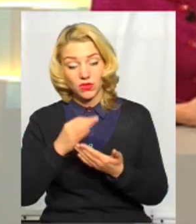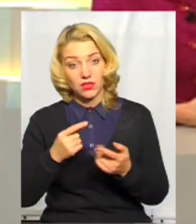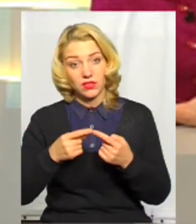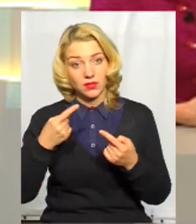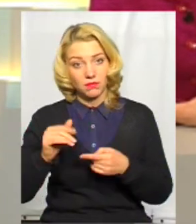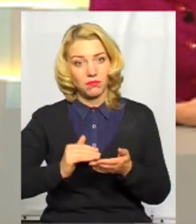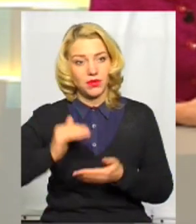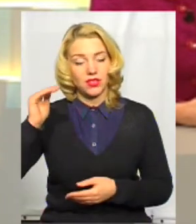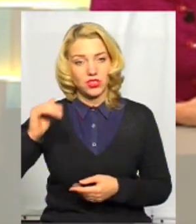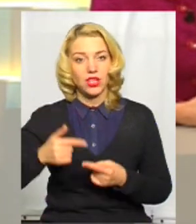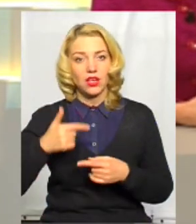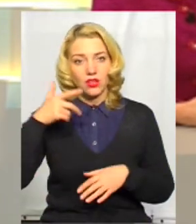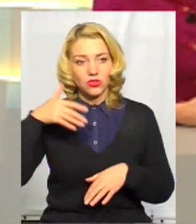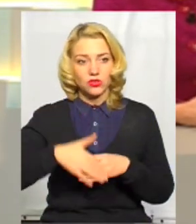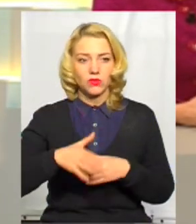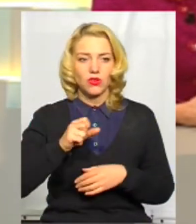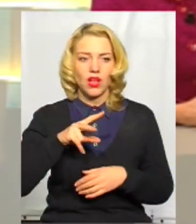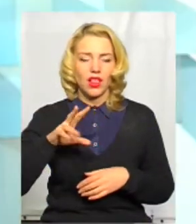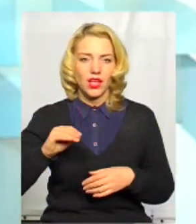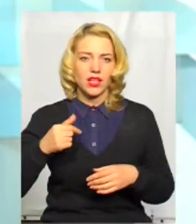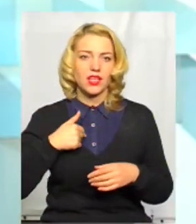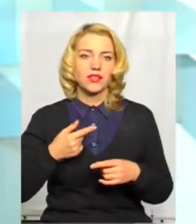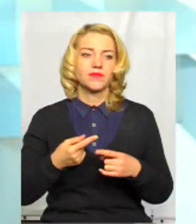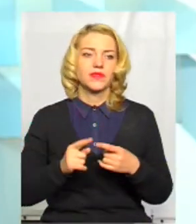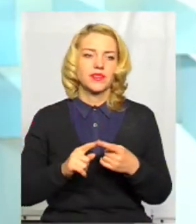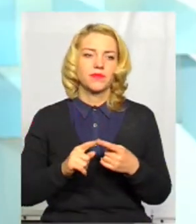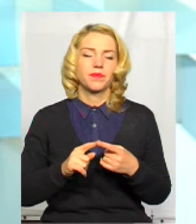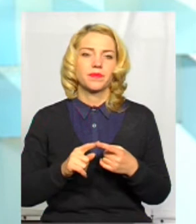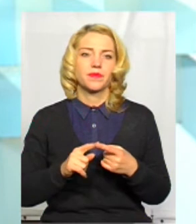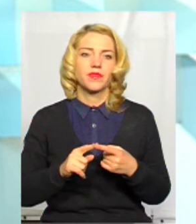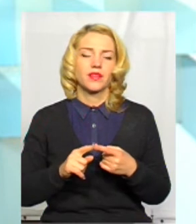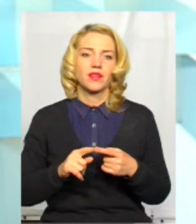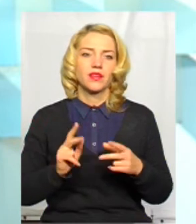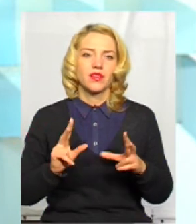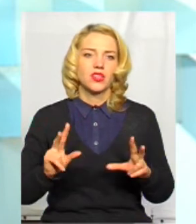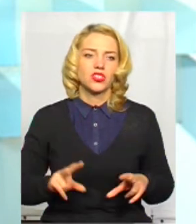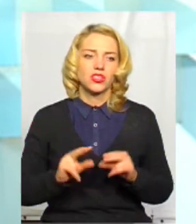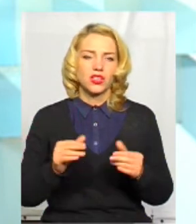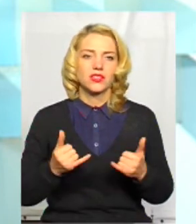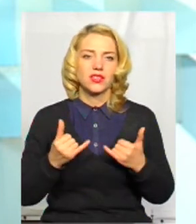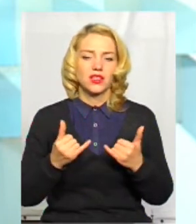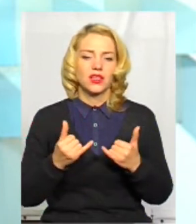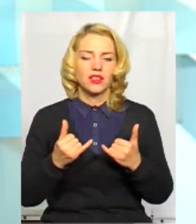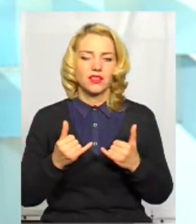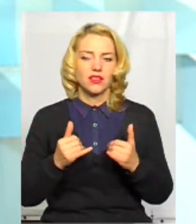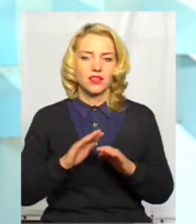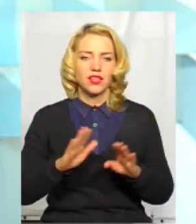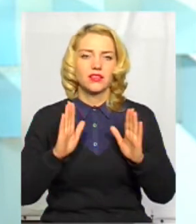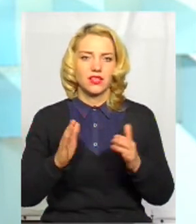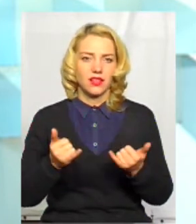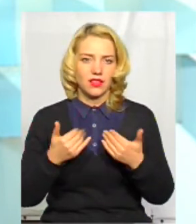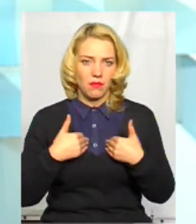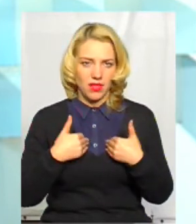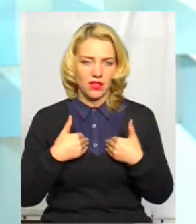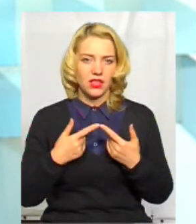розумію це. Але я, знову таки, розумію, що це є, знаєте, шанс не тільки для мене. Я знаю, що багато людей